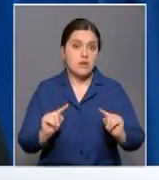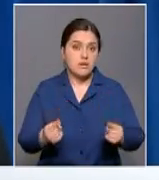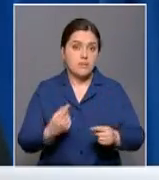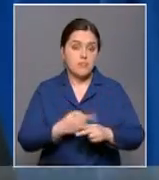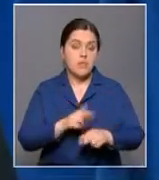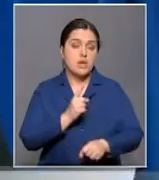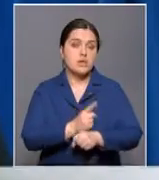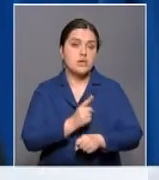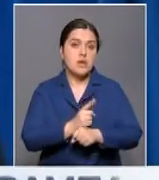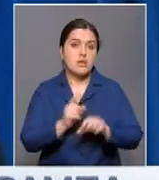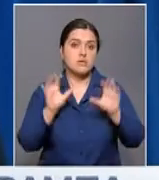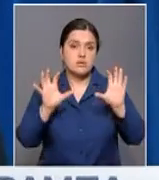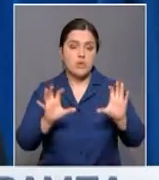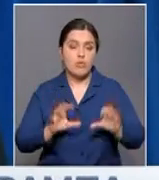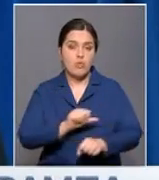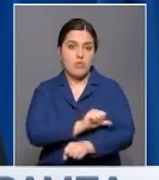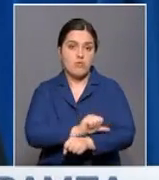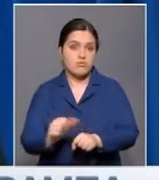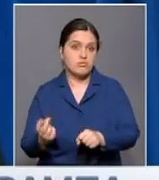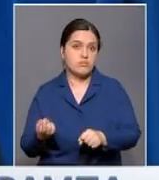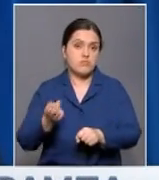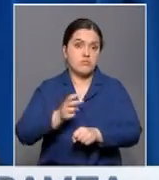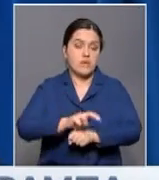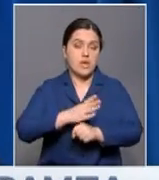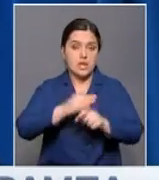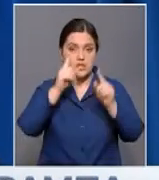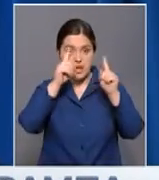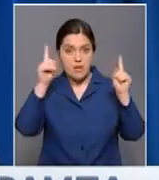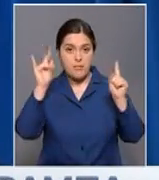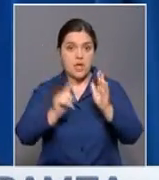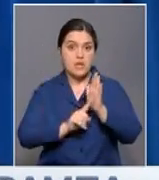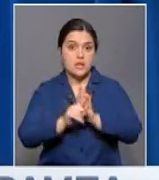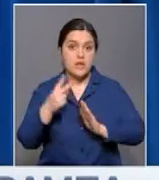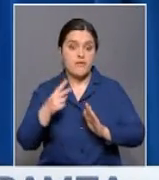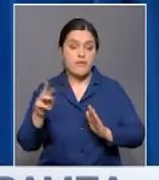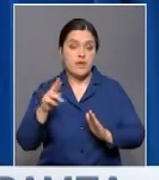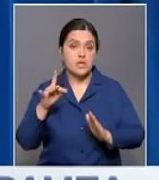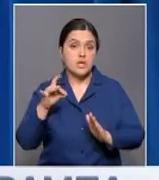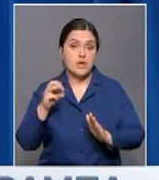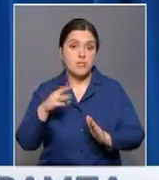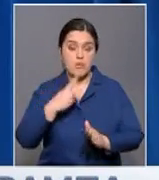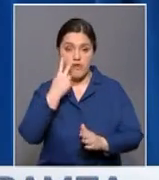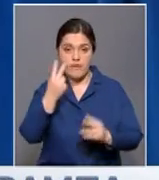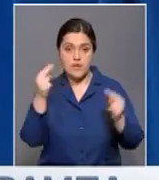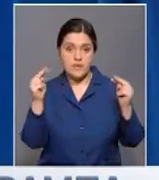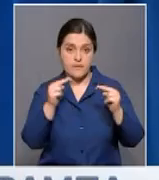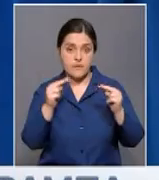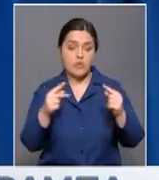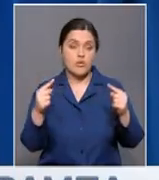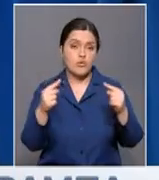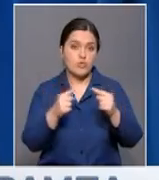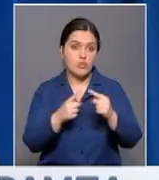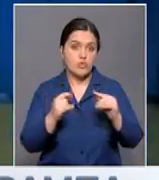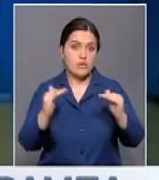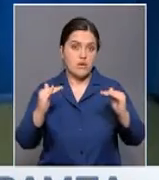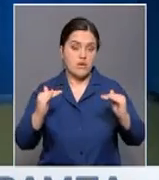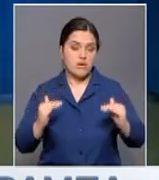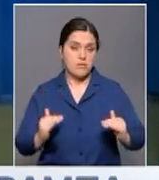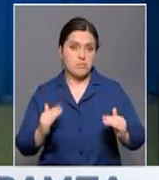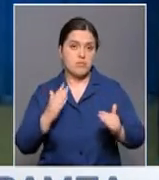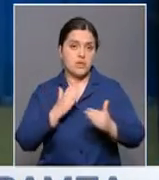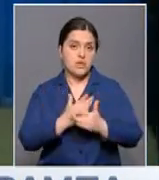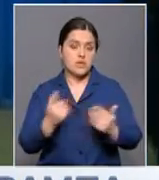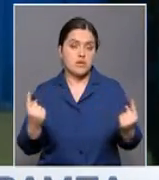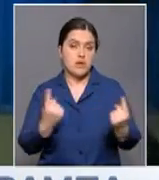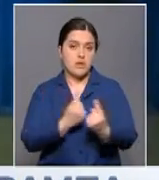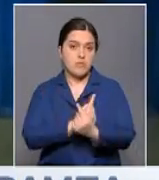мигрантов. С того момента, как президент Трамп вступил в должность 20 января, мы стали свидетелями резкого падения потока нелегалов. Несмотря